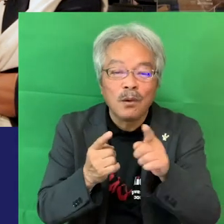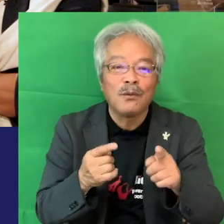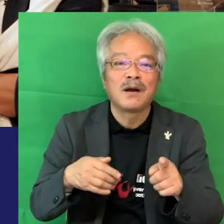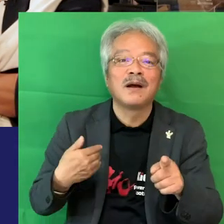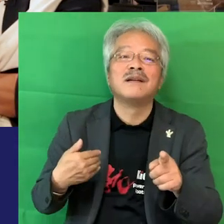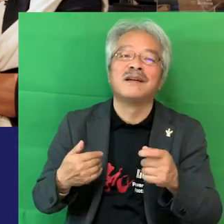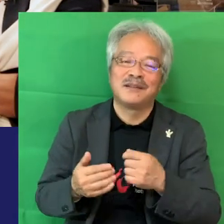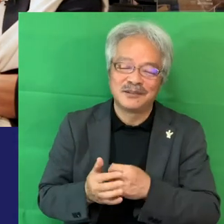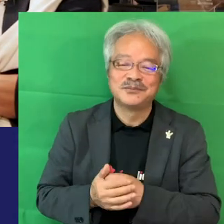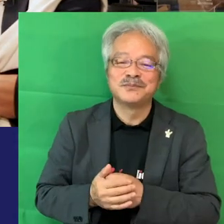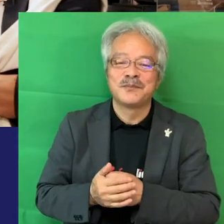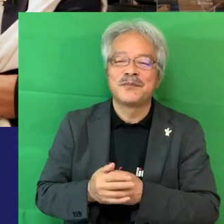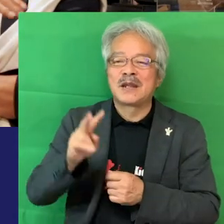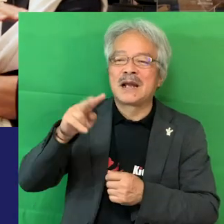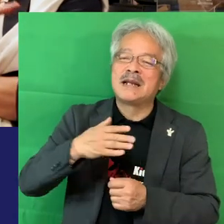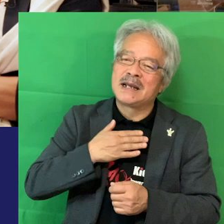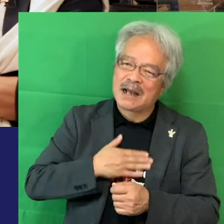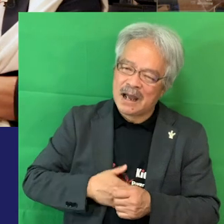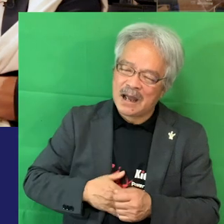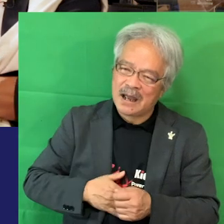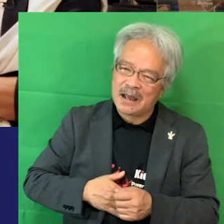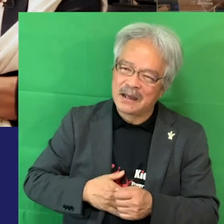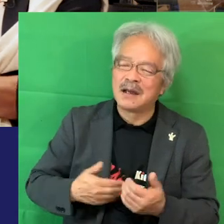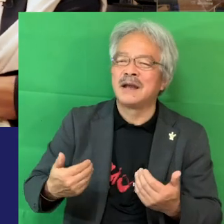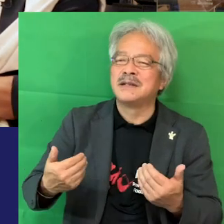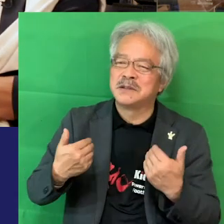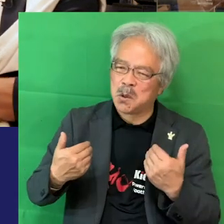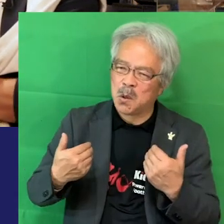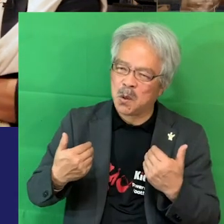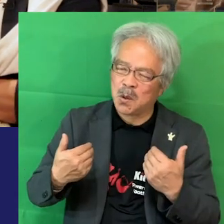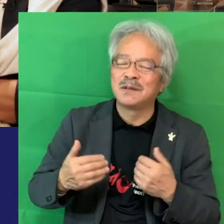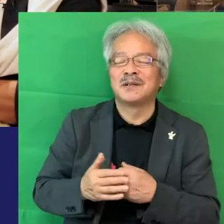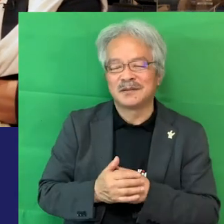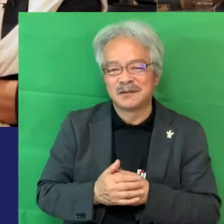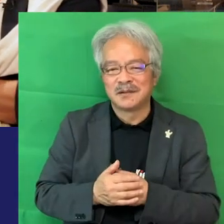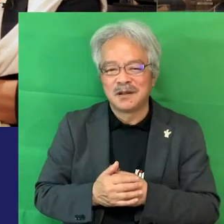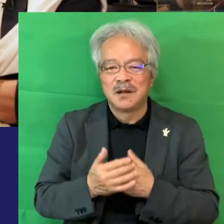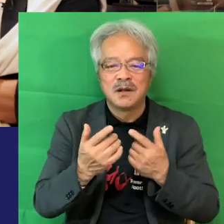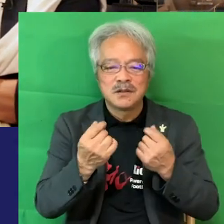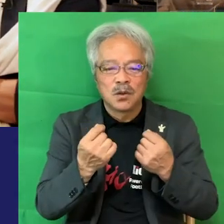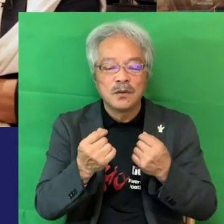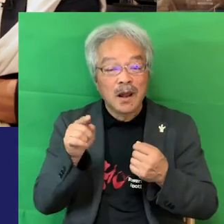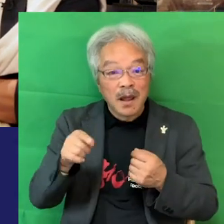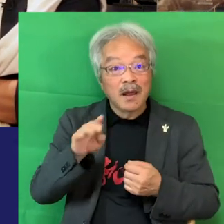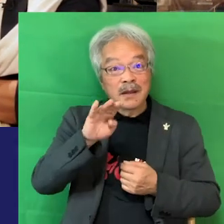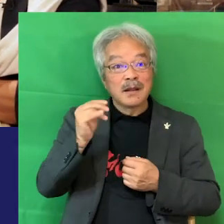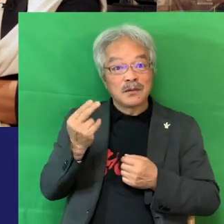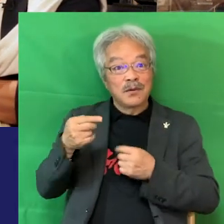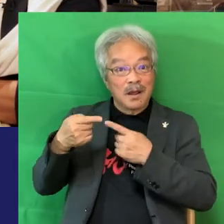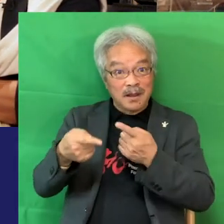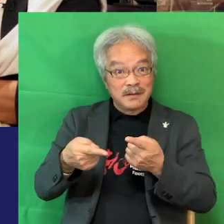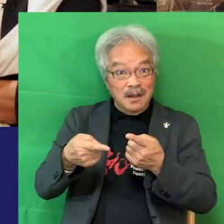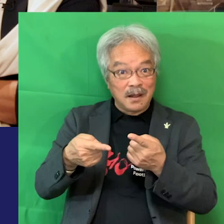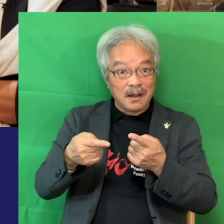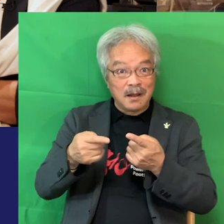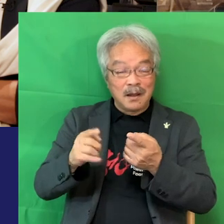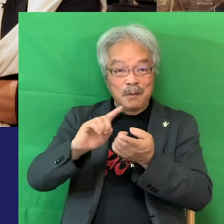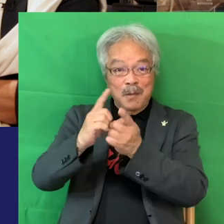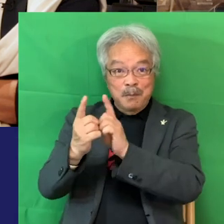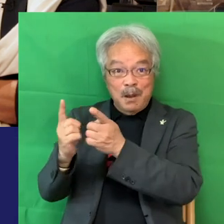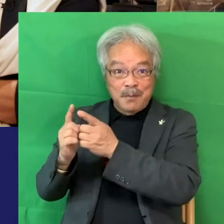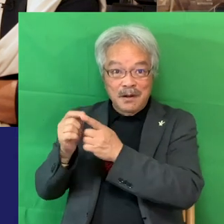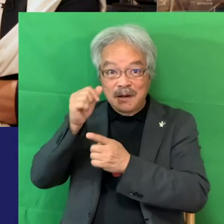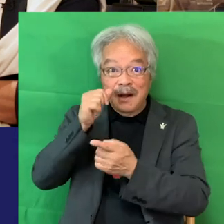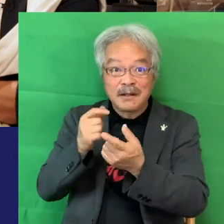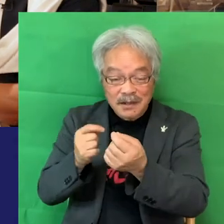うーん理解をしていかないと難しい対応になってくいぶGETになって慣れたでしょだいぶ慣れましたね